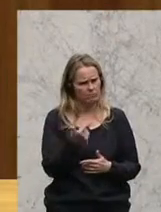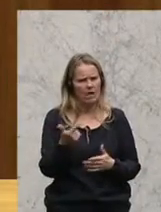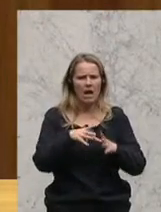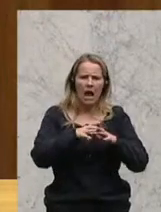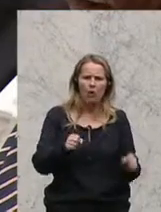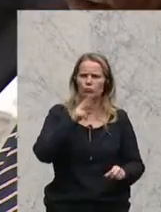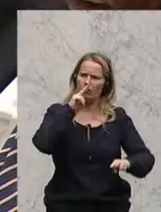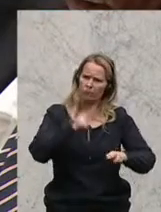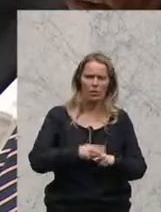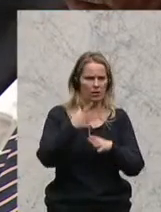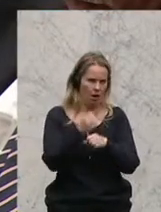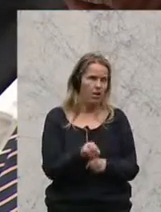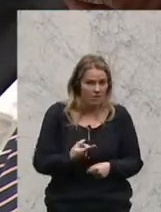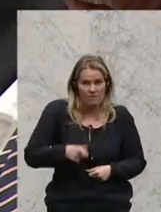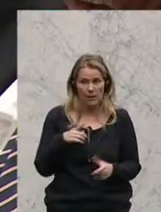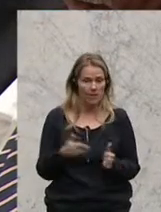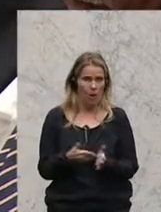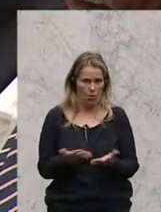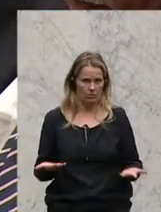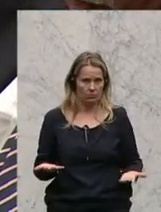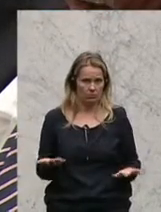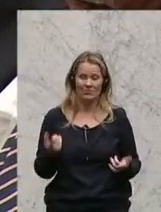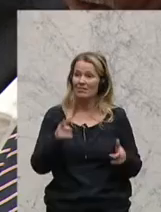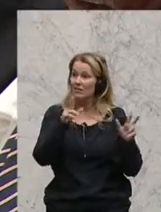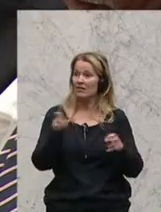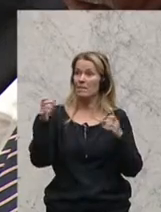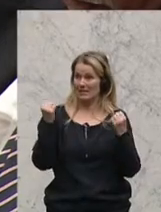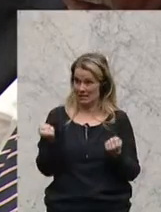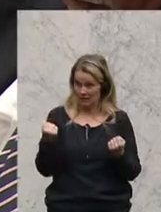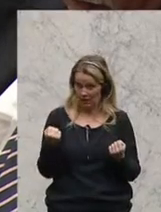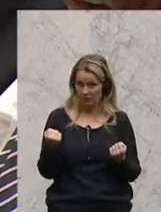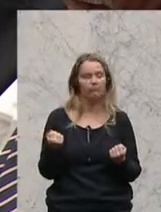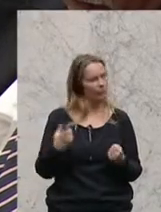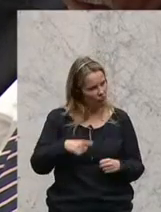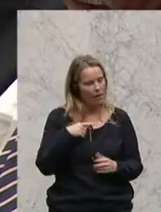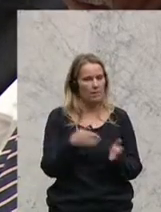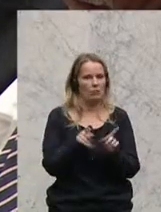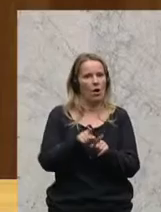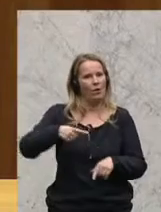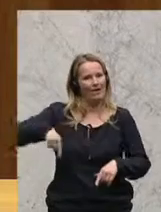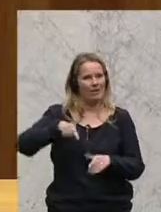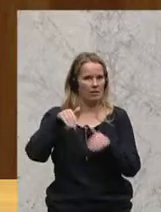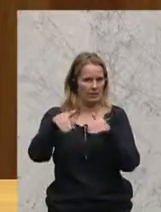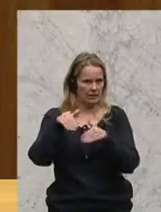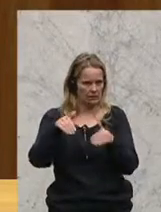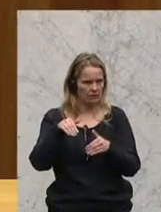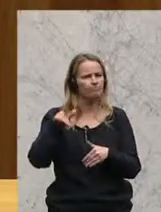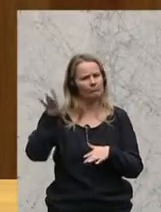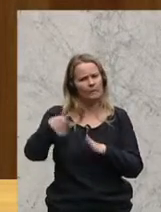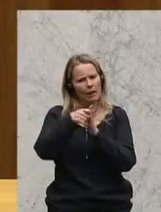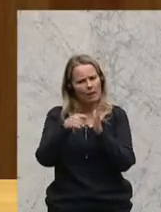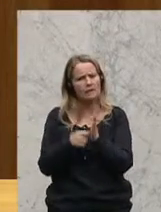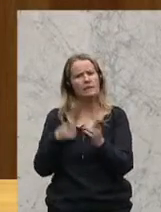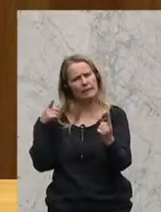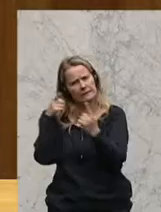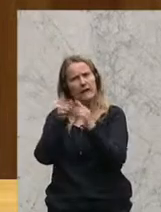zu sehen war. Und genau das brauchen wir. Und wenn es um Sicherheit geht, brauchen wir auch einen Innenminister, der gezielt Maßnahmen zur